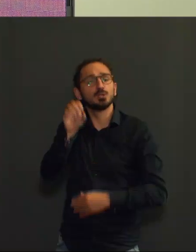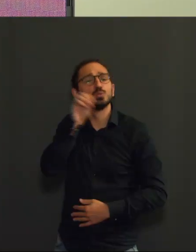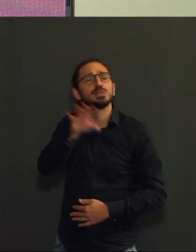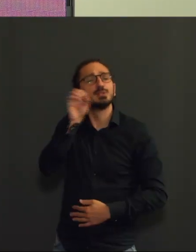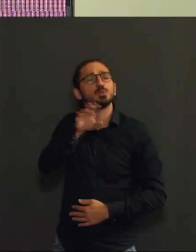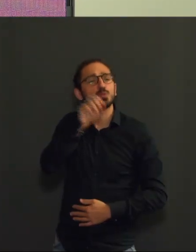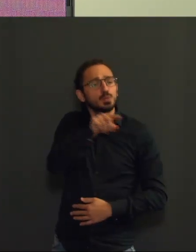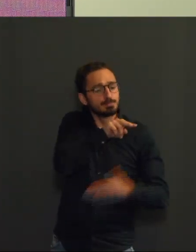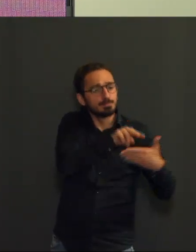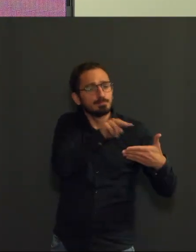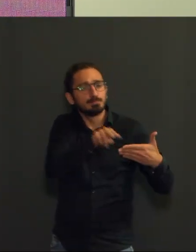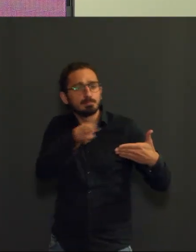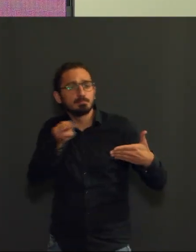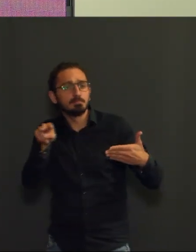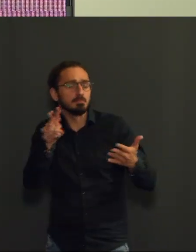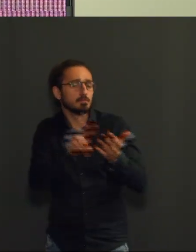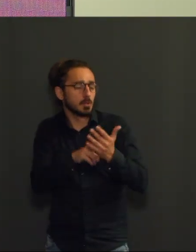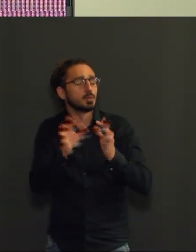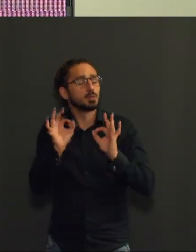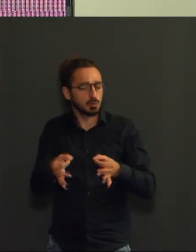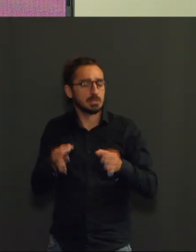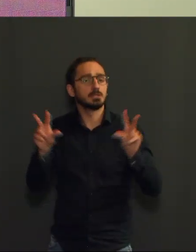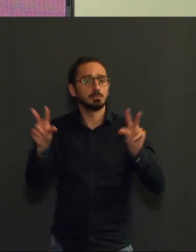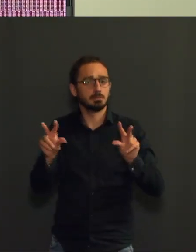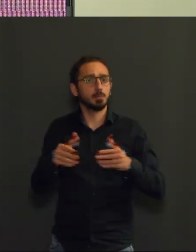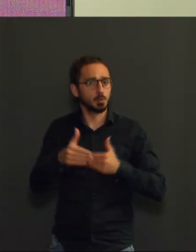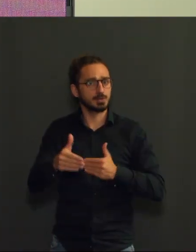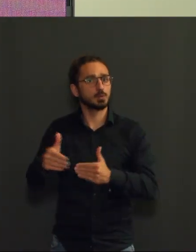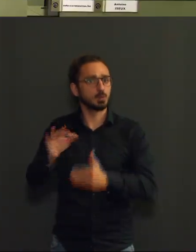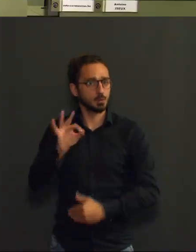de diminution et qu'il faut le prendre dans ce sens-là.